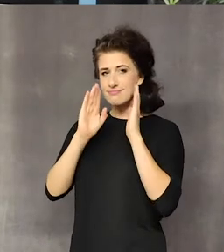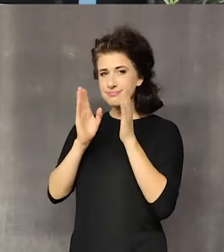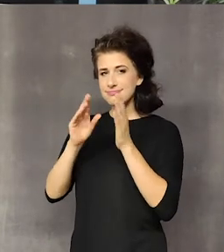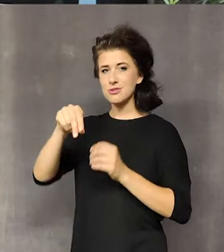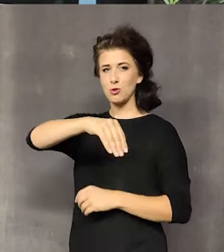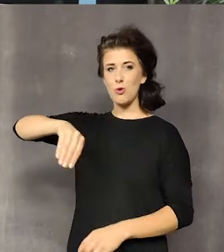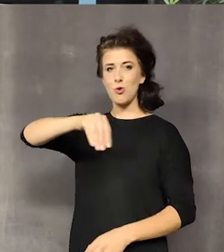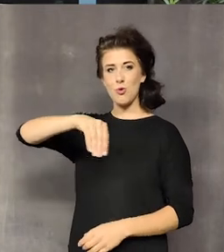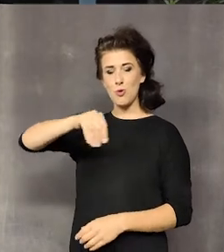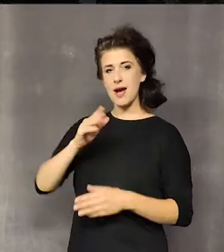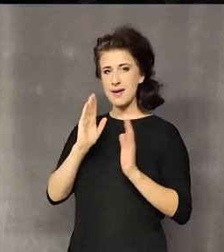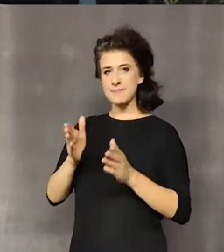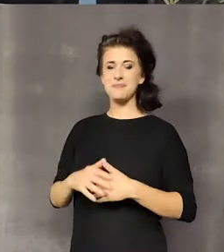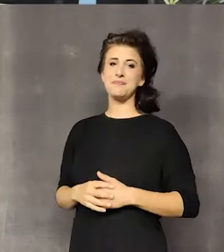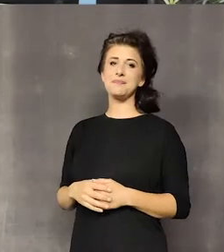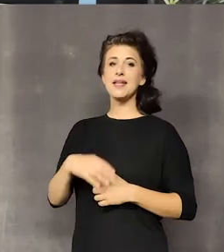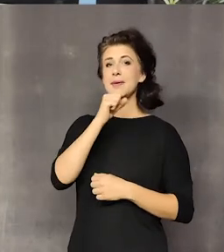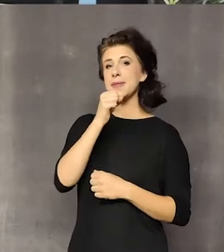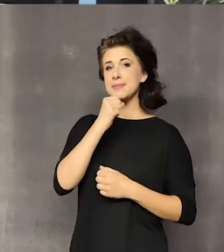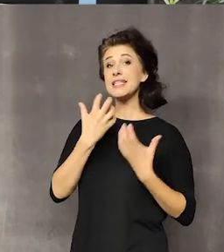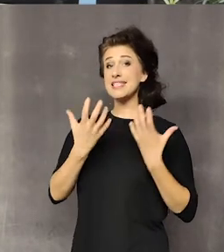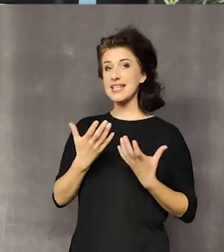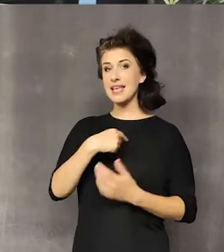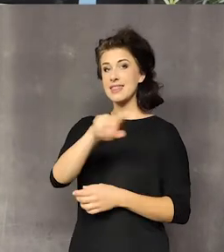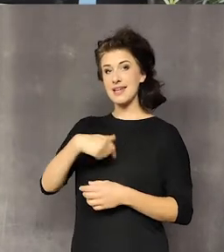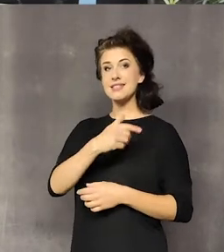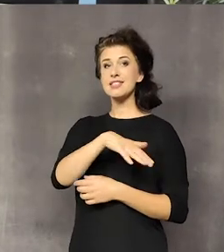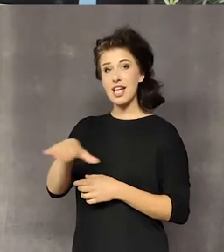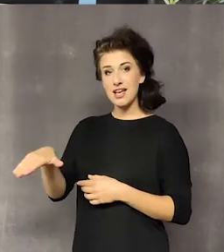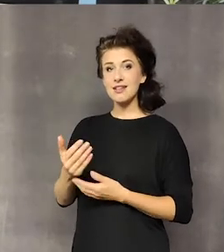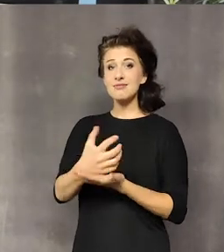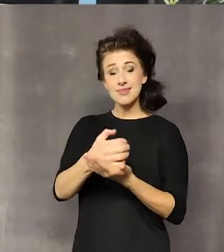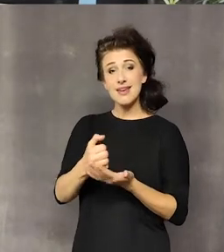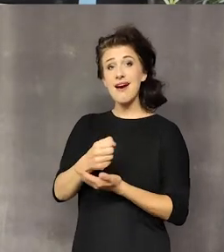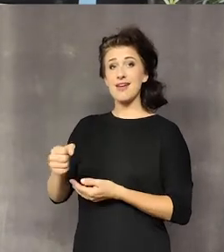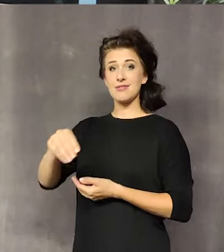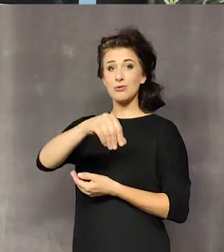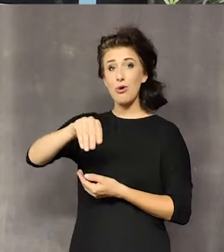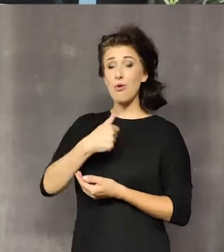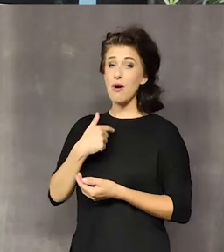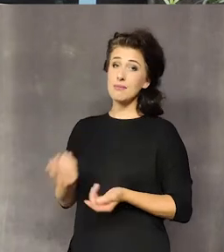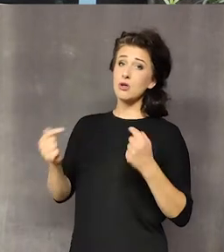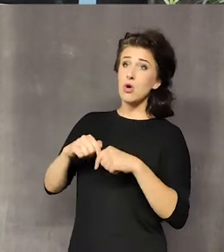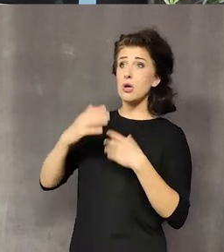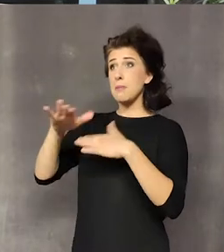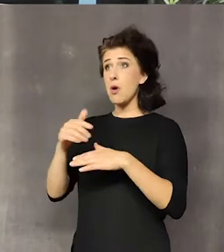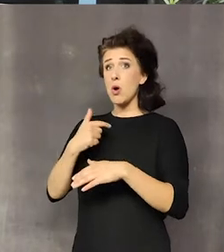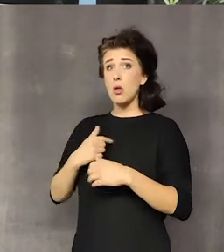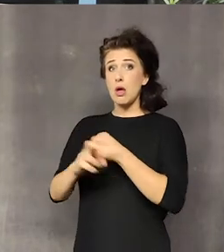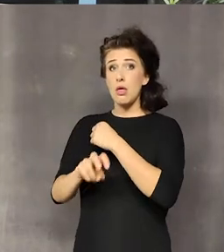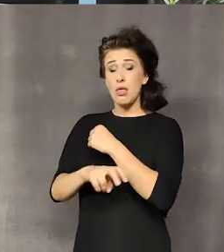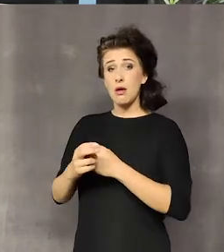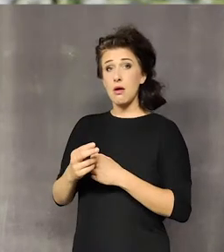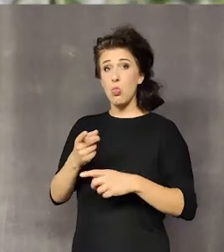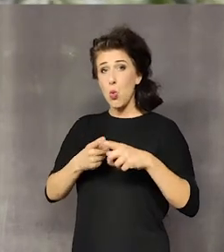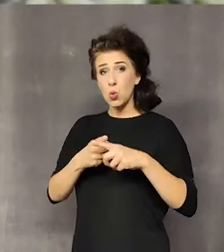ziołami. Babcia, żeby zachęcić nas jako dzieci do zbierania ziół, to nie było tak, że przychodzimy gdzieś na pole, w sierpie albo